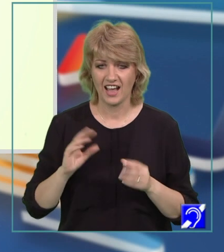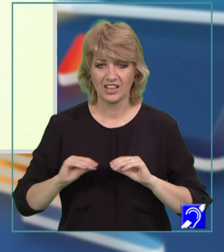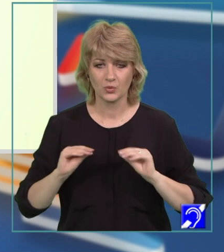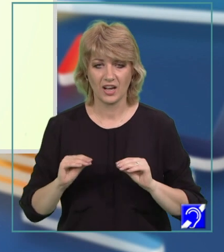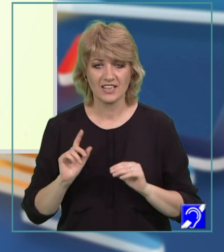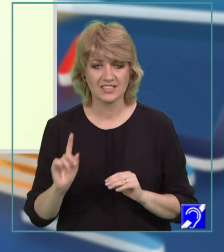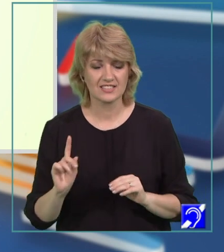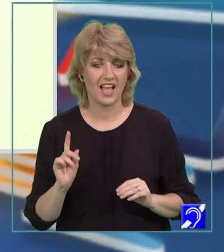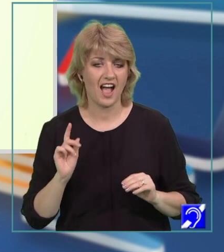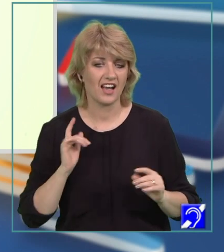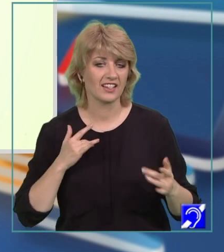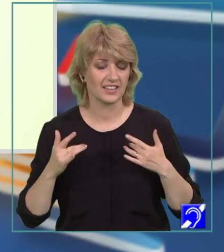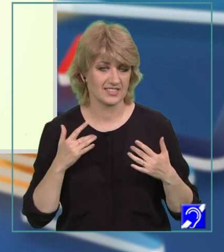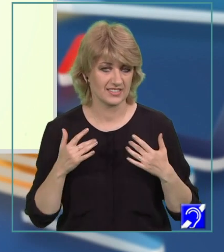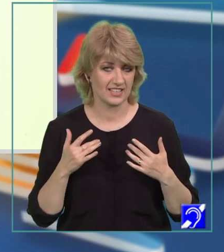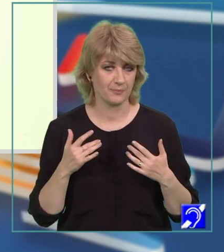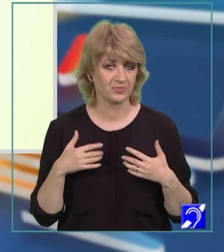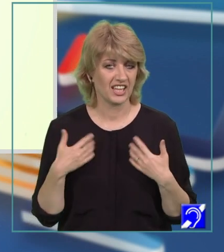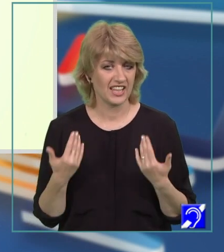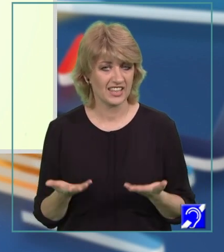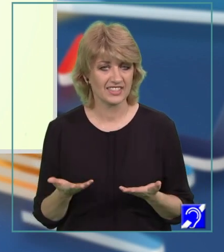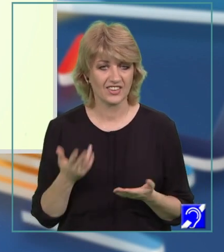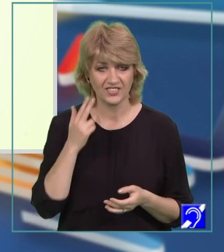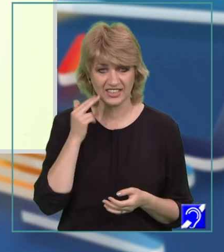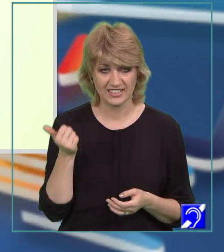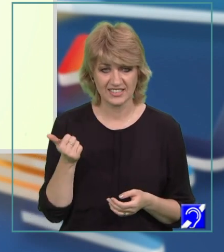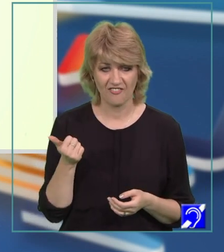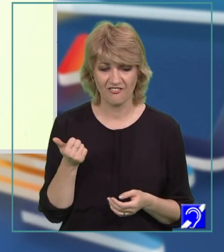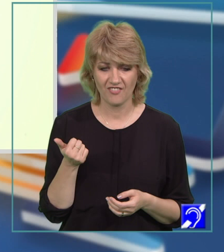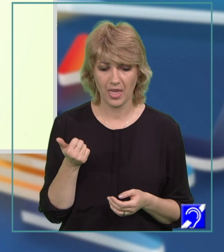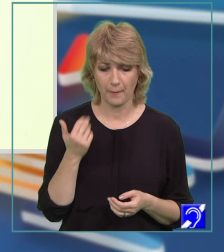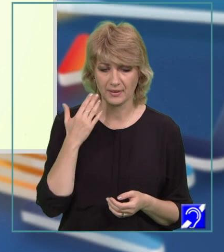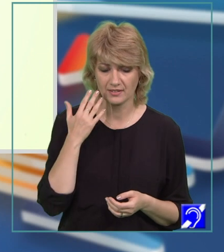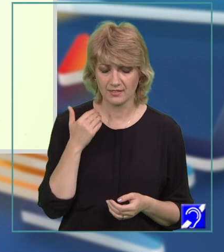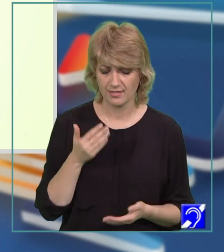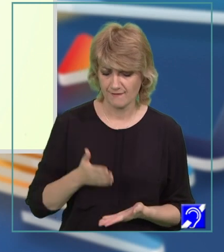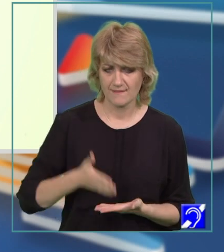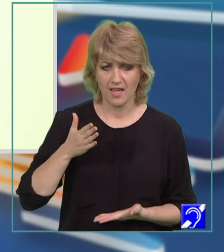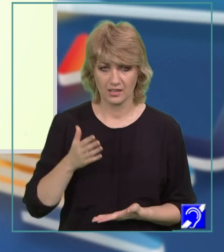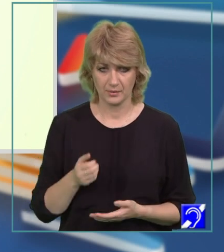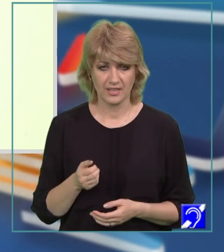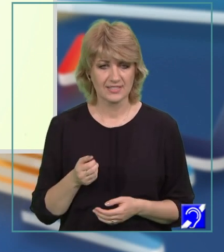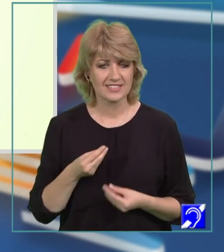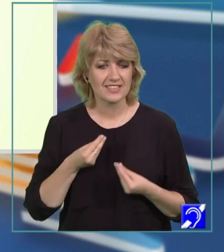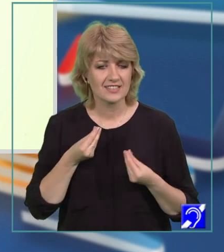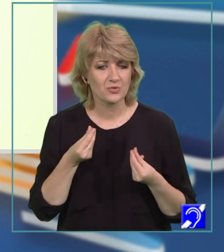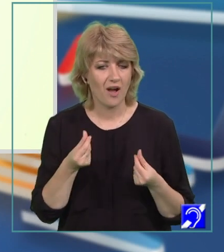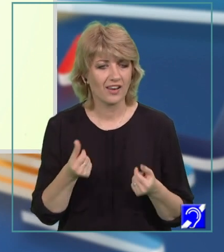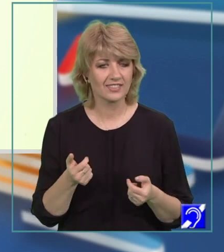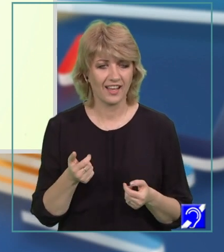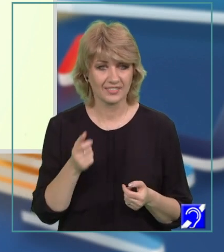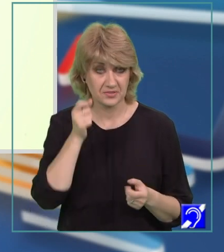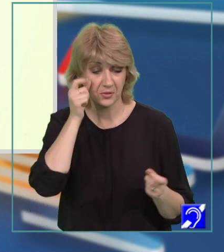artistică îi dă Antoniei o feminitate fermă, o senzualitate surprinzătoare.